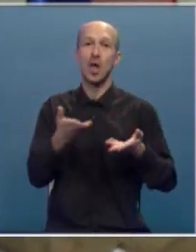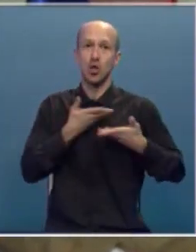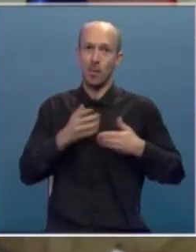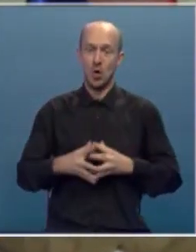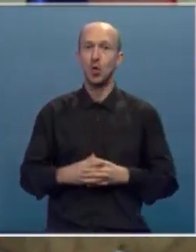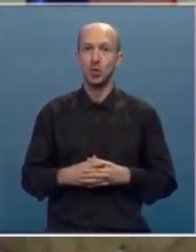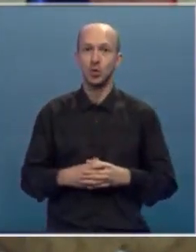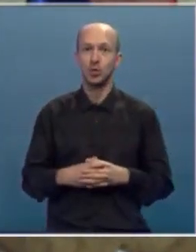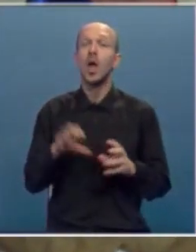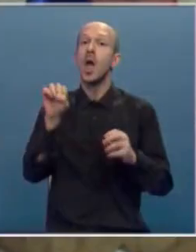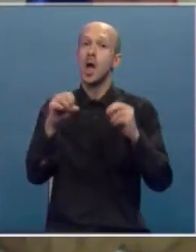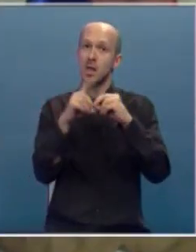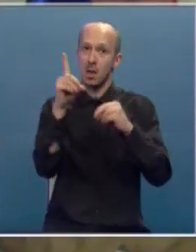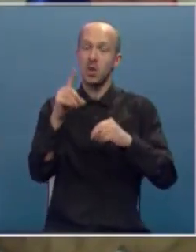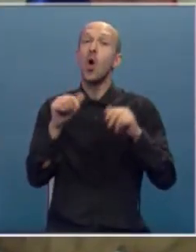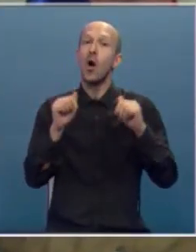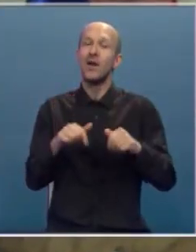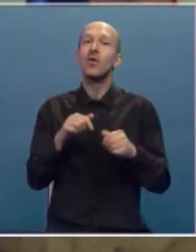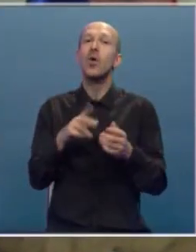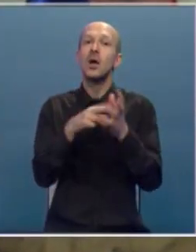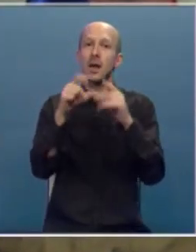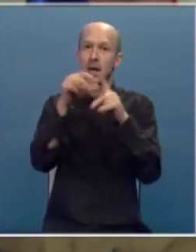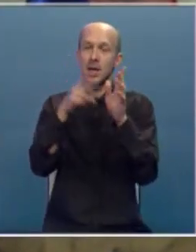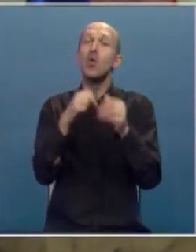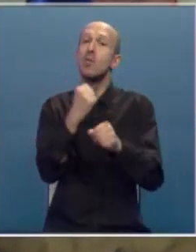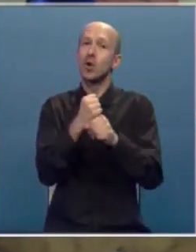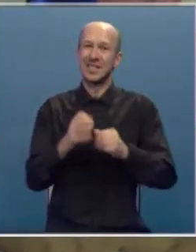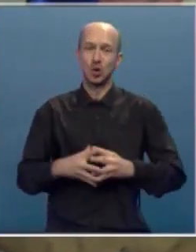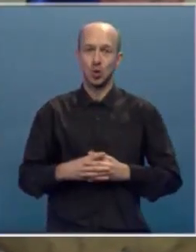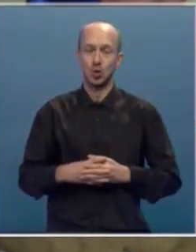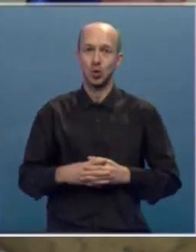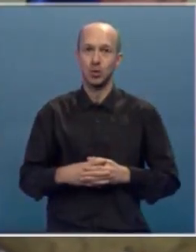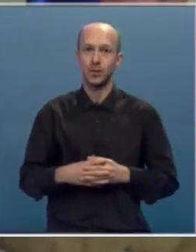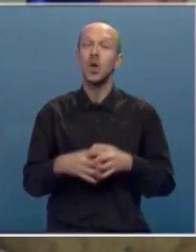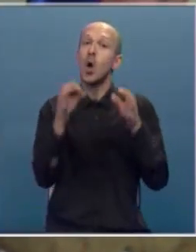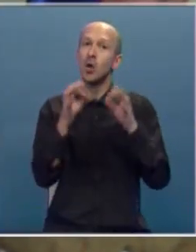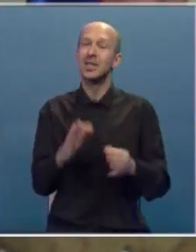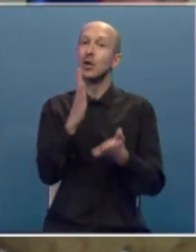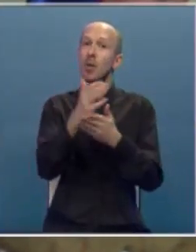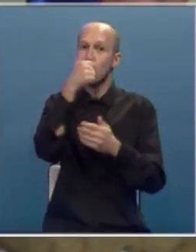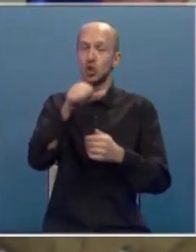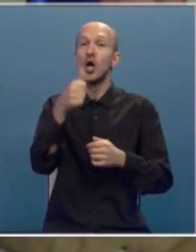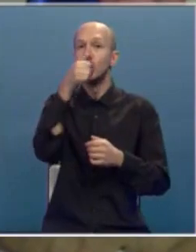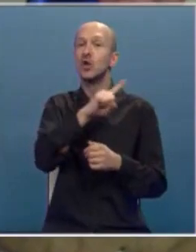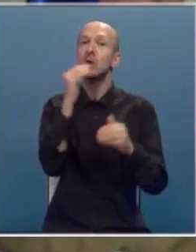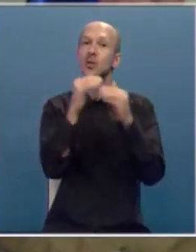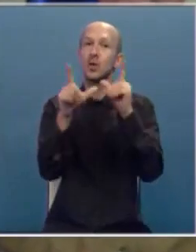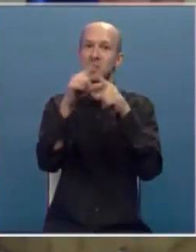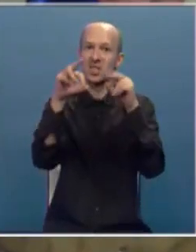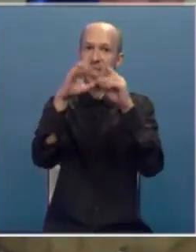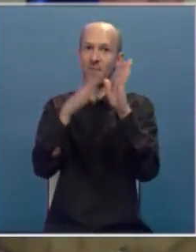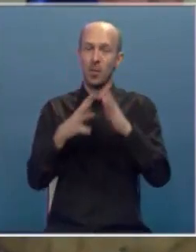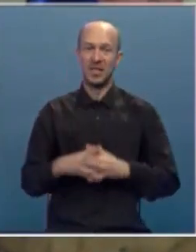da bi ovakvom nakaradnom procesu inače osigurali bilo šta što nije usklao da se ustalo.